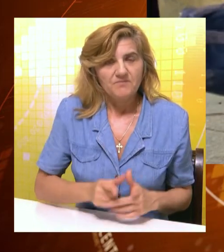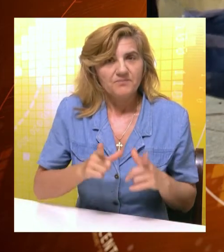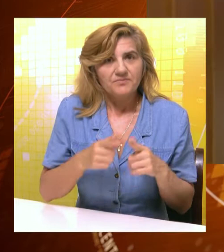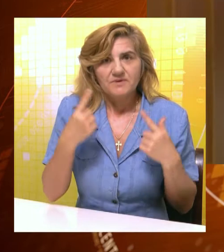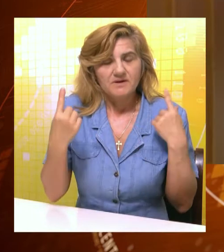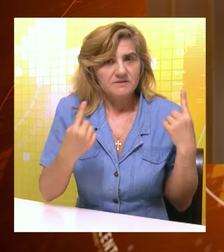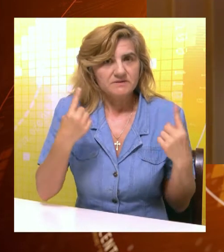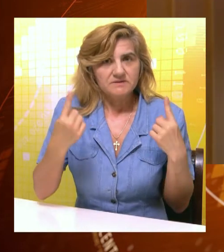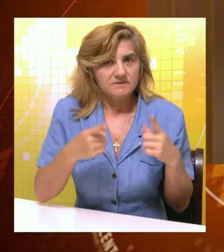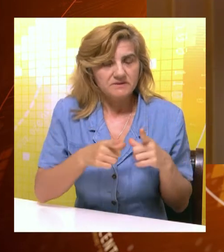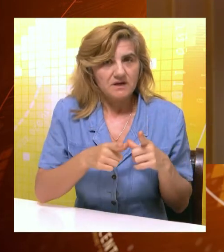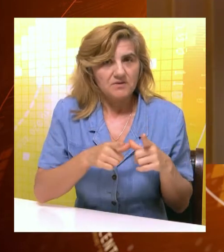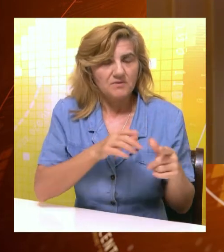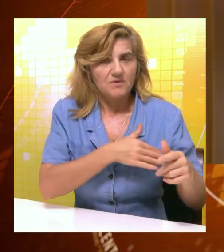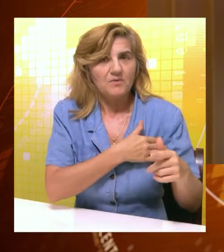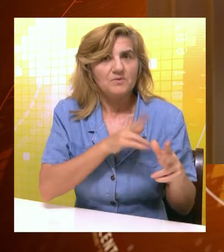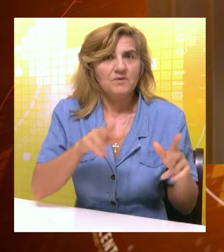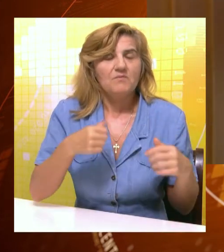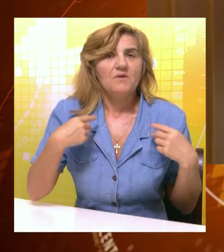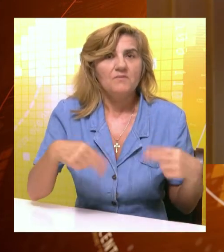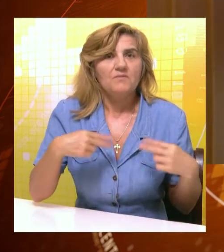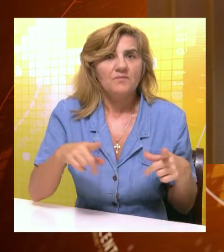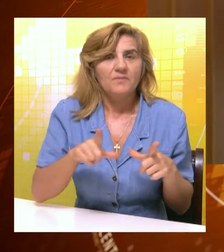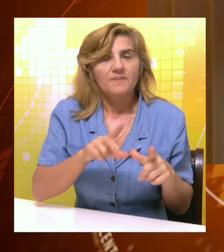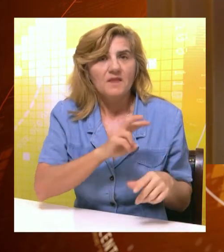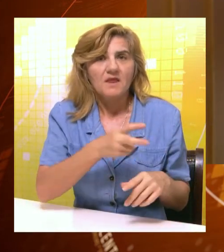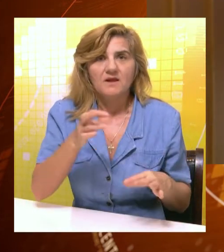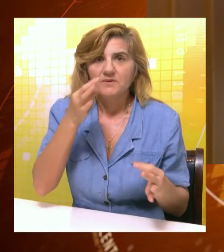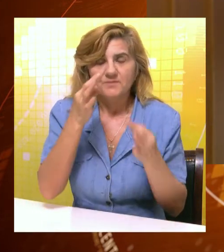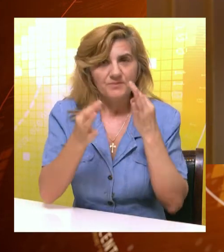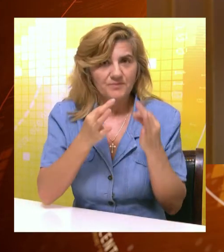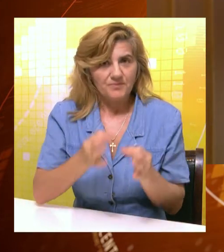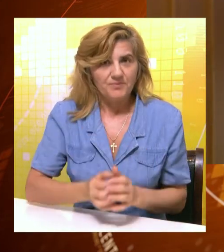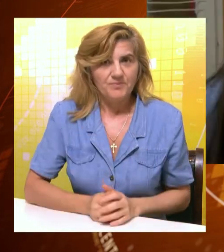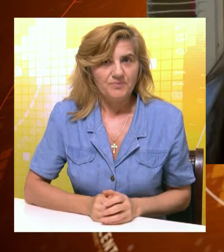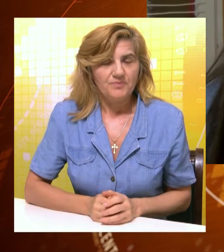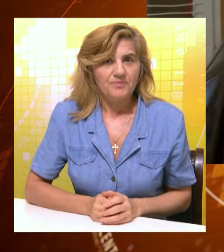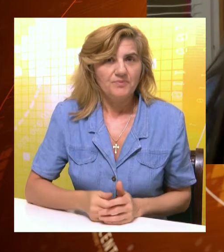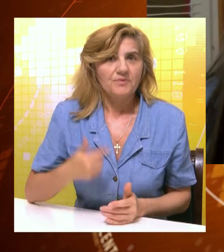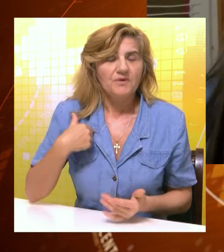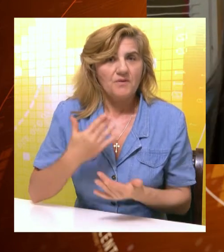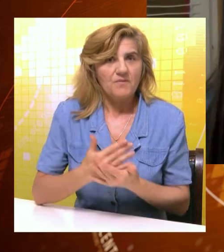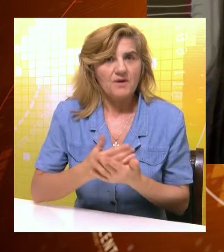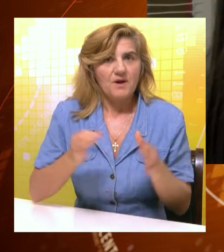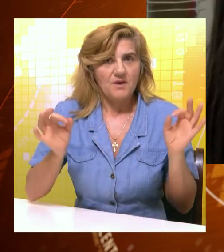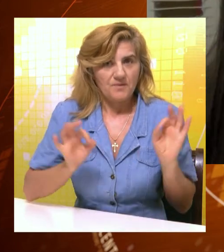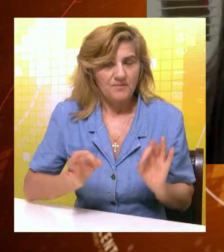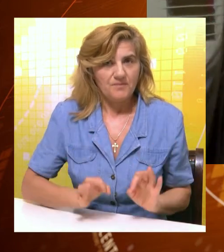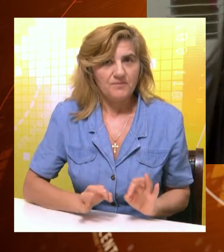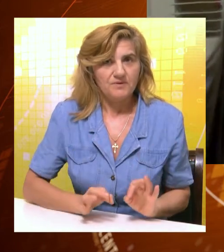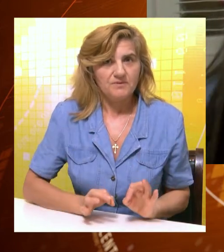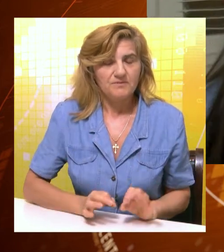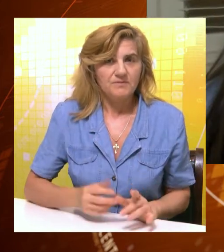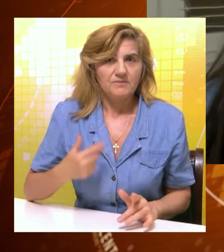U zavisnosti od ličnih afiniteta učenici imaju tremu od polaganja različitih predmeta. Zlazila sam radovno na pripreme i